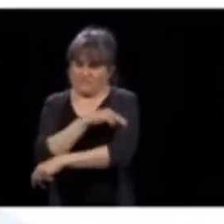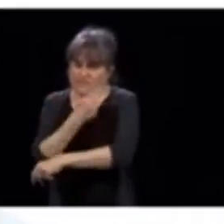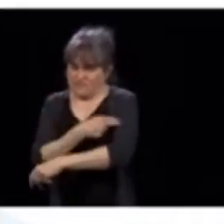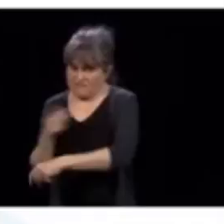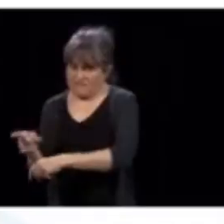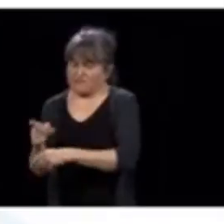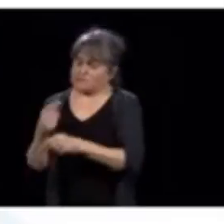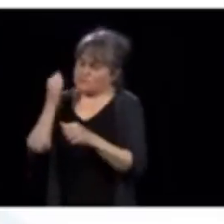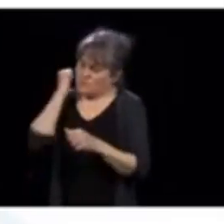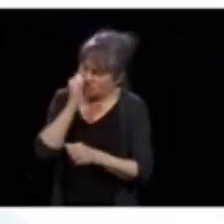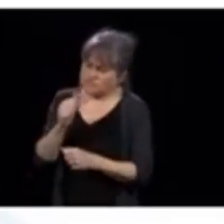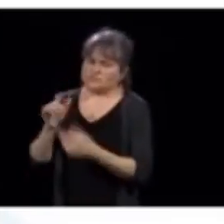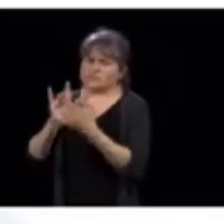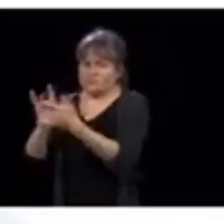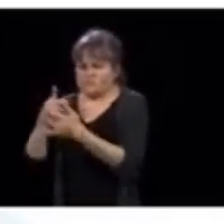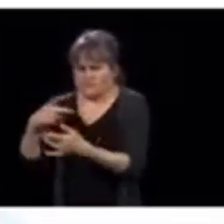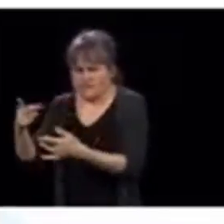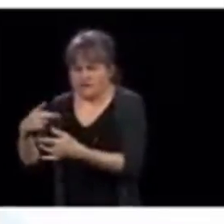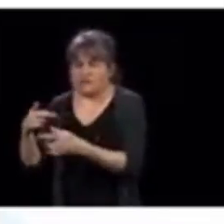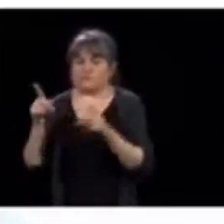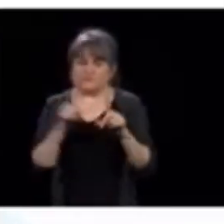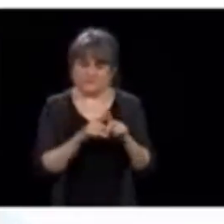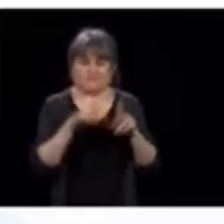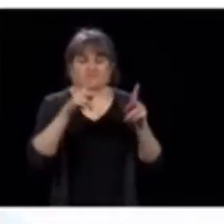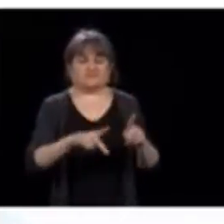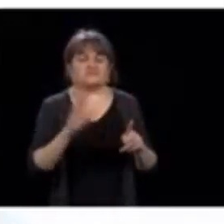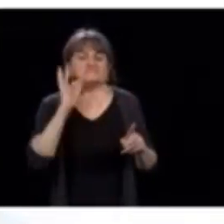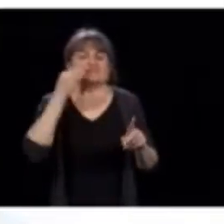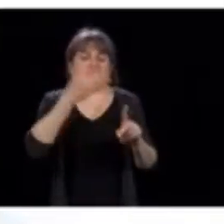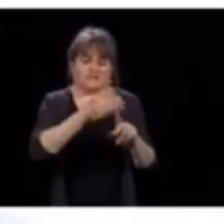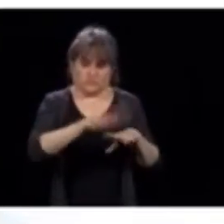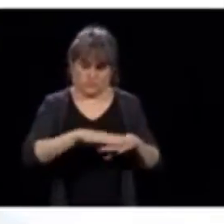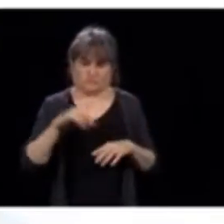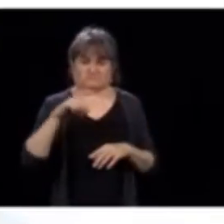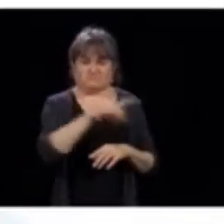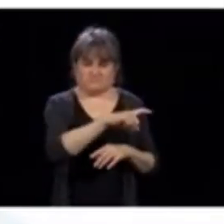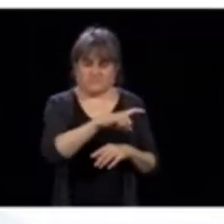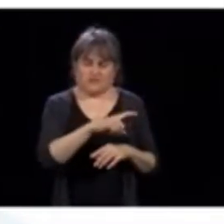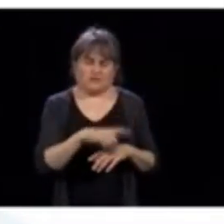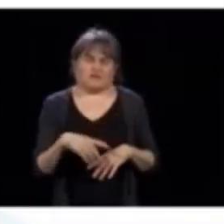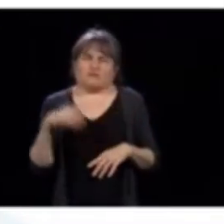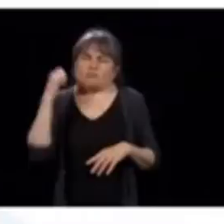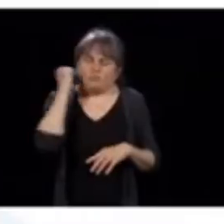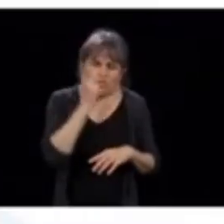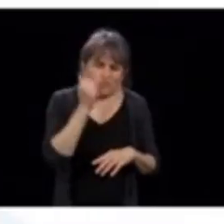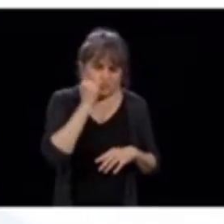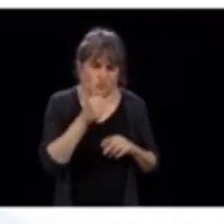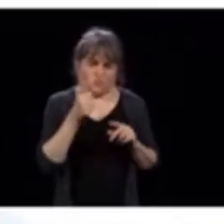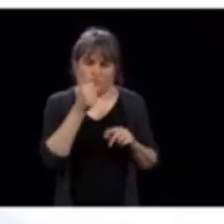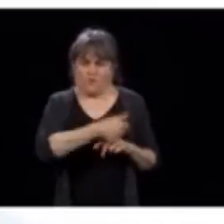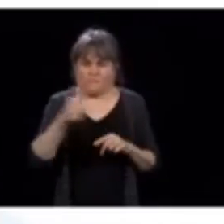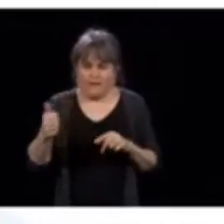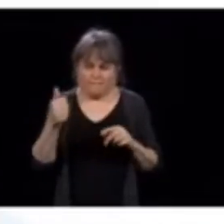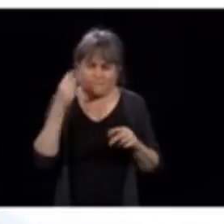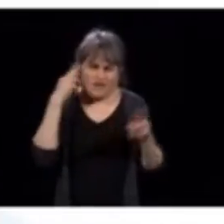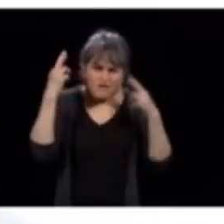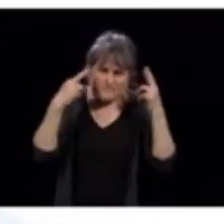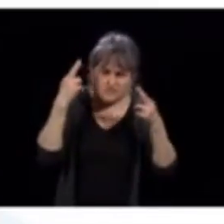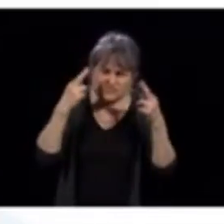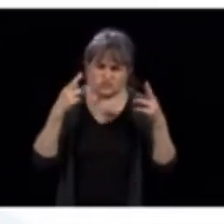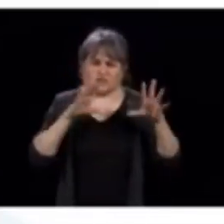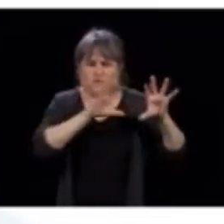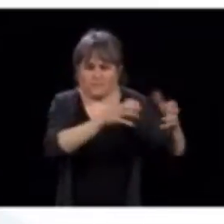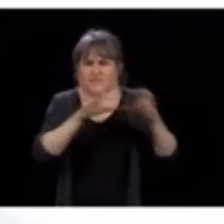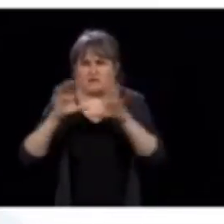cancérologie hier. C'est des comités cliniques qui se réunissent tous les jours, font le suivi des dossiers. Alors,